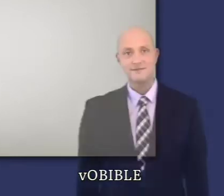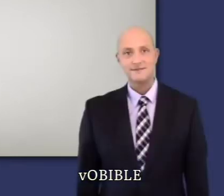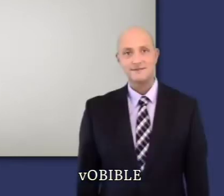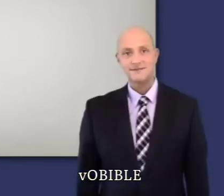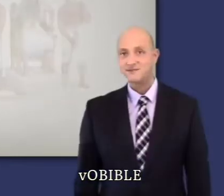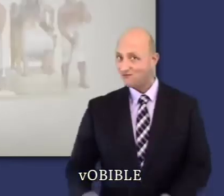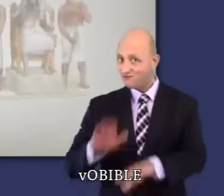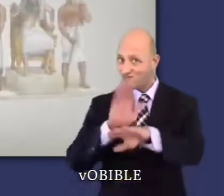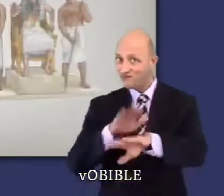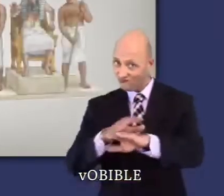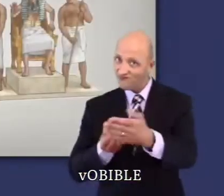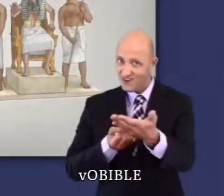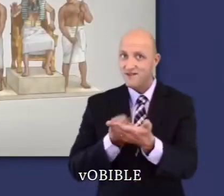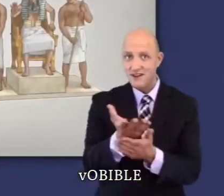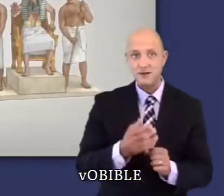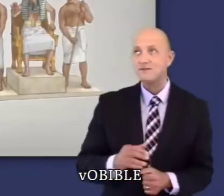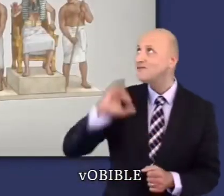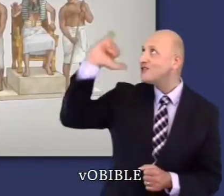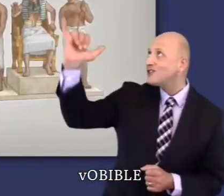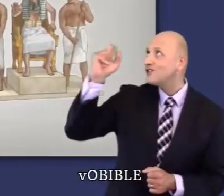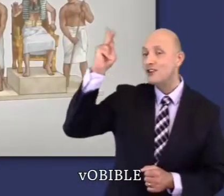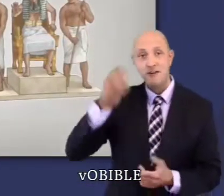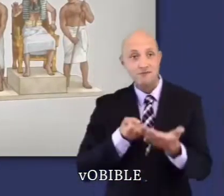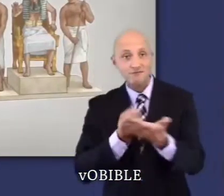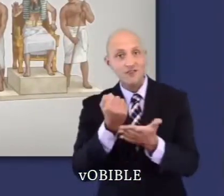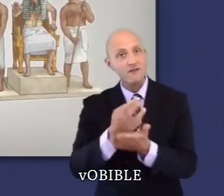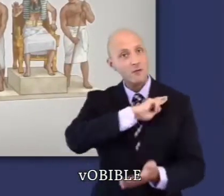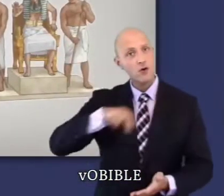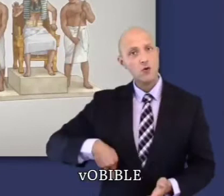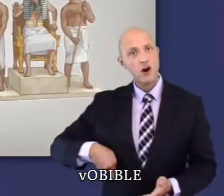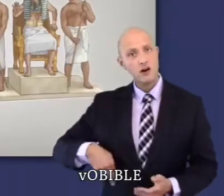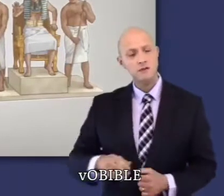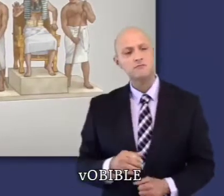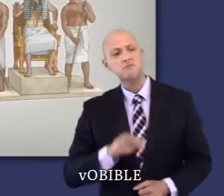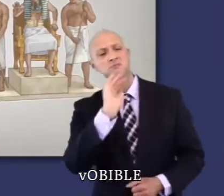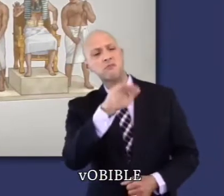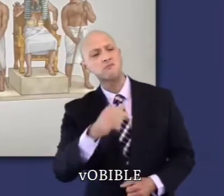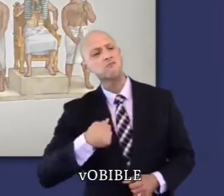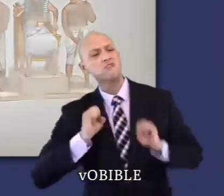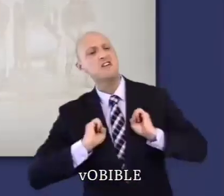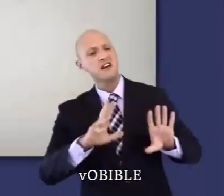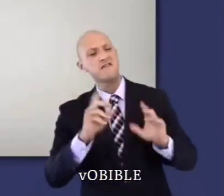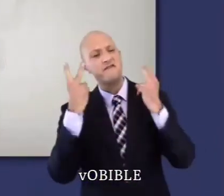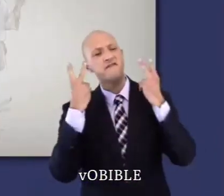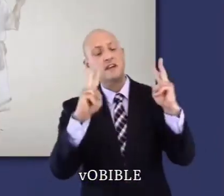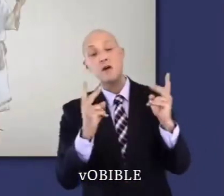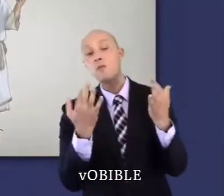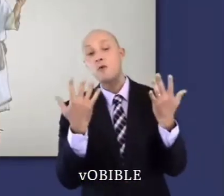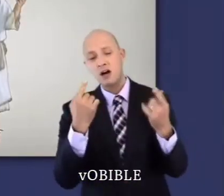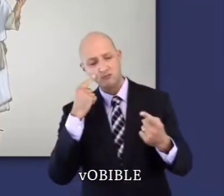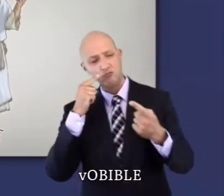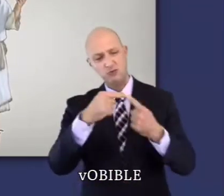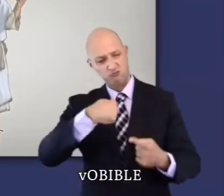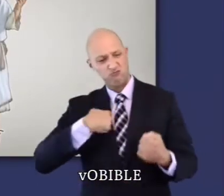Le saviez-vous ? Par l'intermédiaire de Moïse, Jéhovah a dit à Pharaon « Si je t'ai laissé en vie, c'est pour te montrer